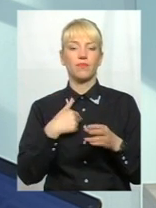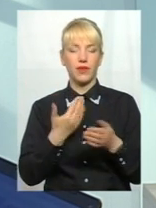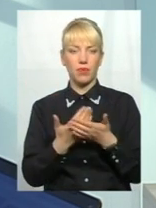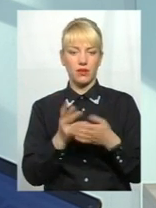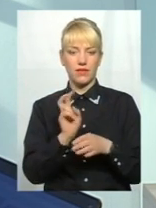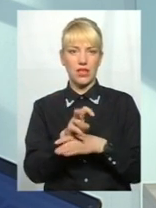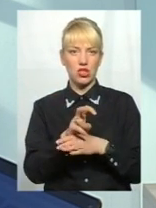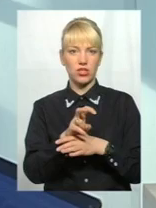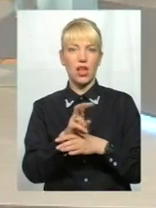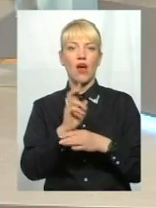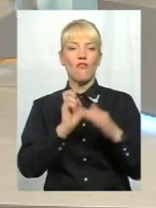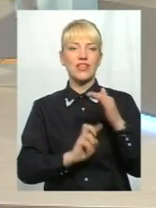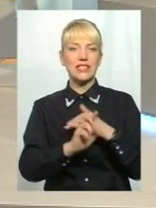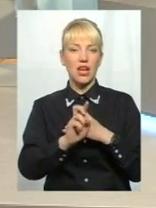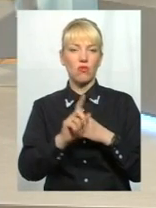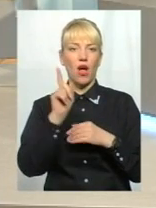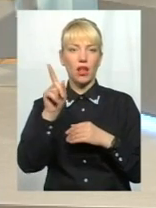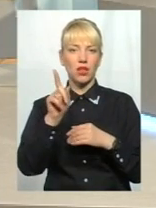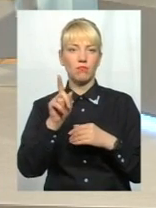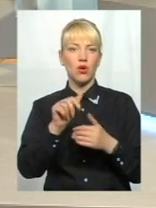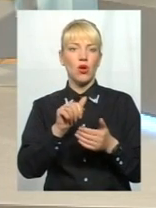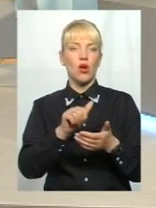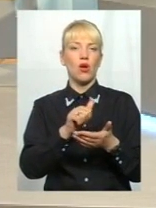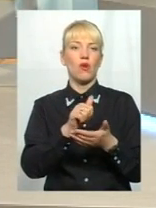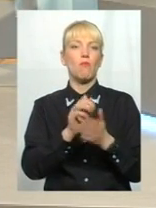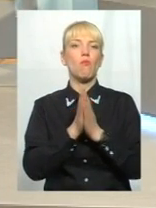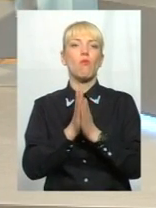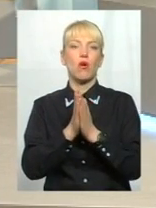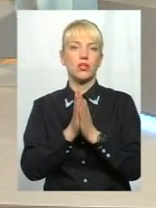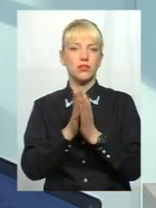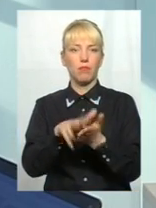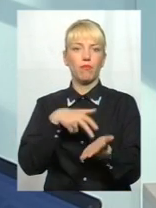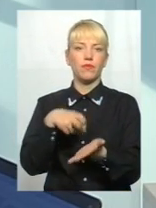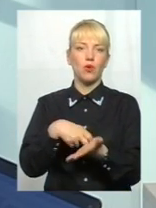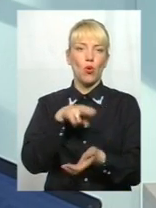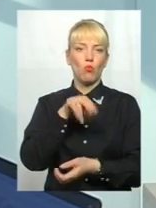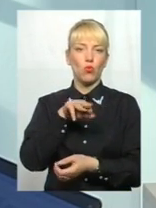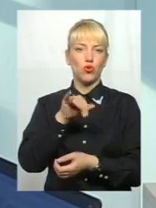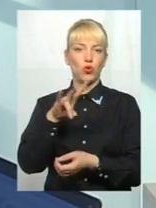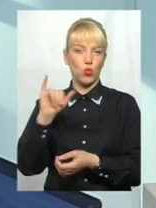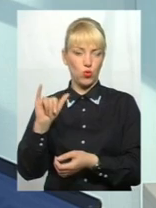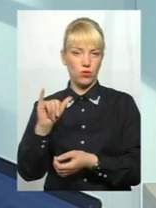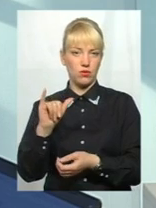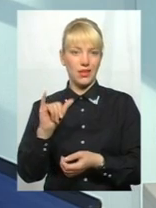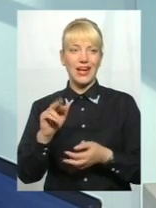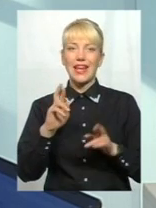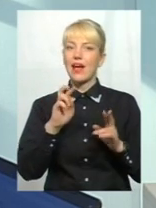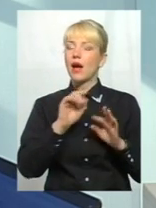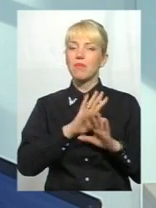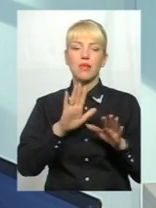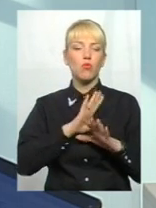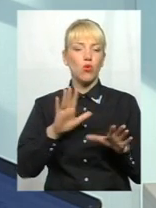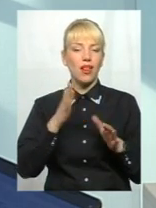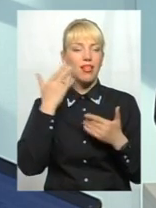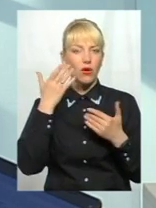а там моляться, значить, патріарху Кирилою і ледь не Путіну, розумієте? Тобто, як не буде цього дуже важко пересічній людині, не інтелектуалу, не, там,